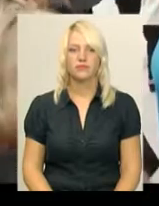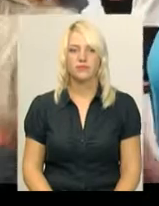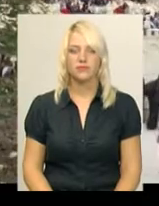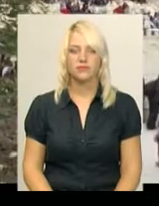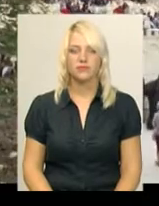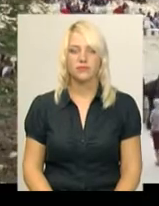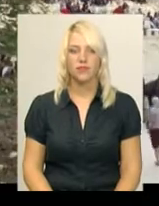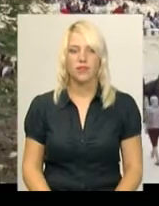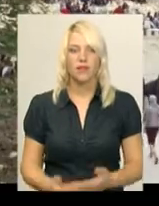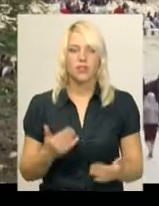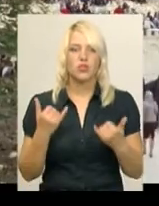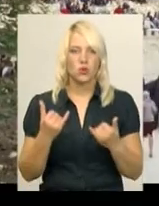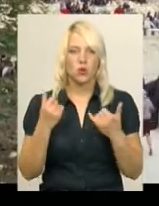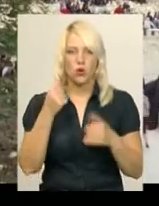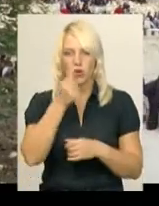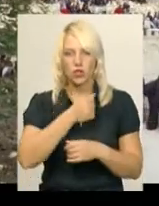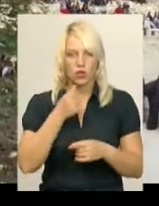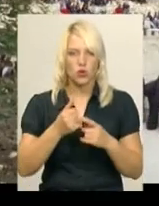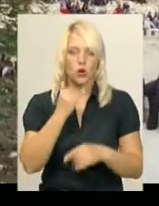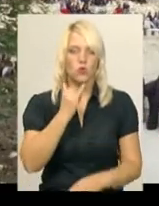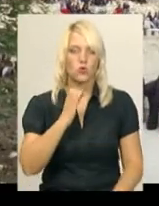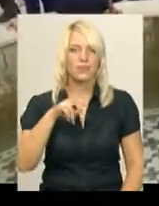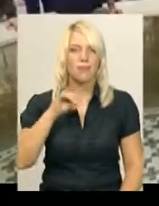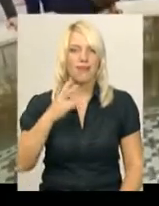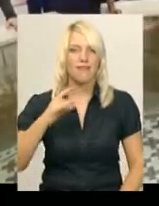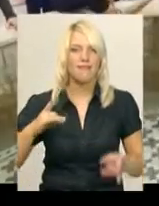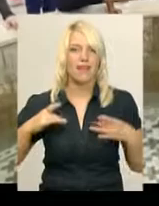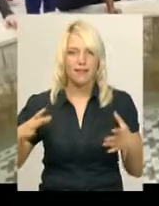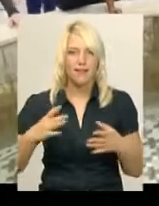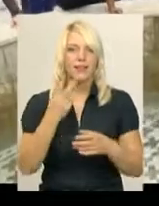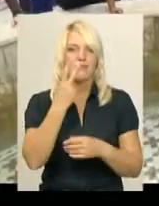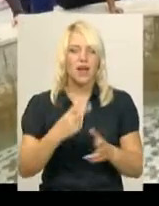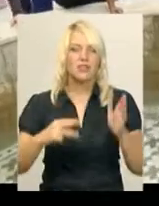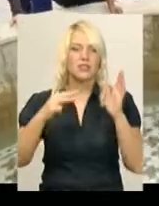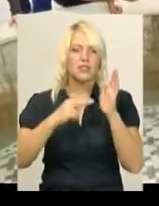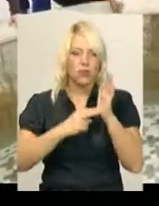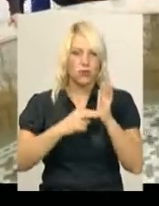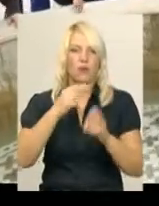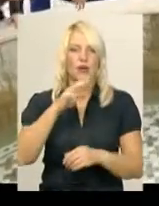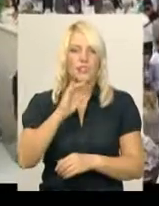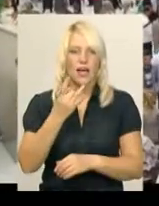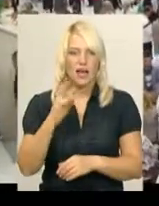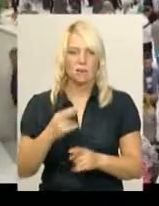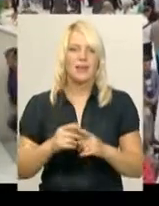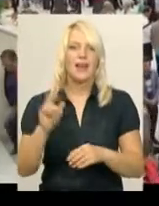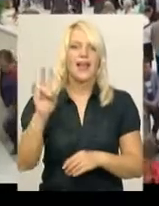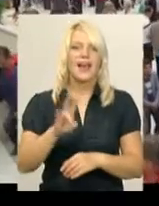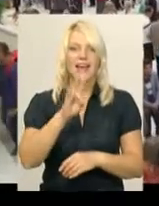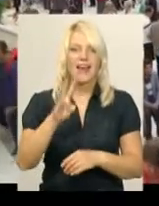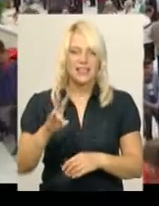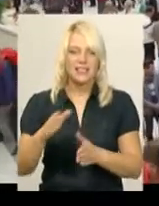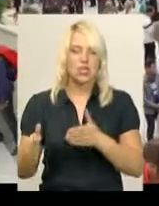Від цьогорічного Успільня Пресвятої Богородиці з 28 серпня хресні дороги на Прощав у Зарваниці